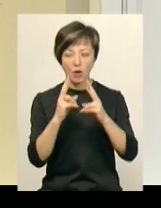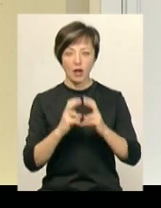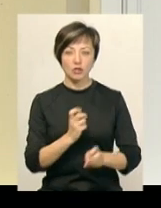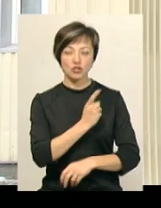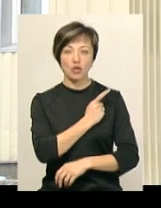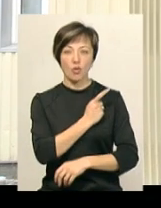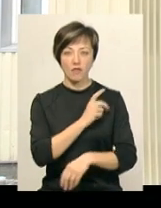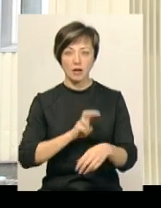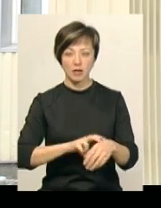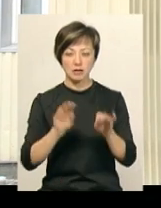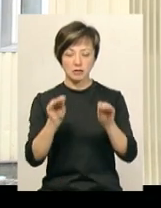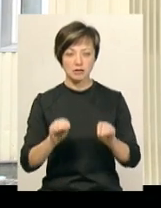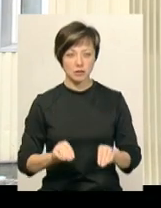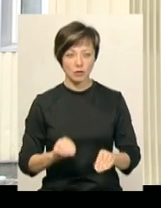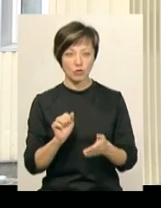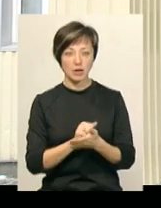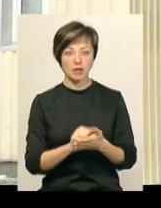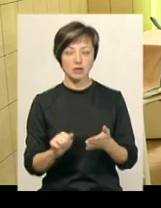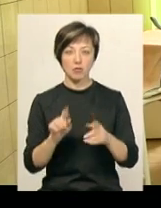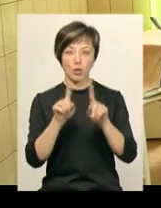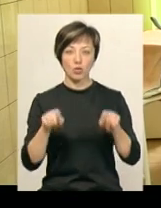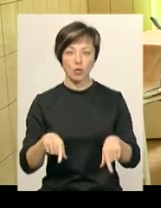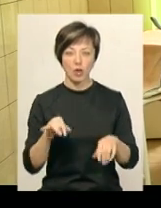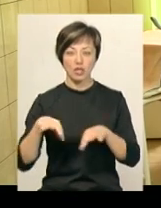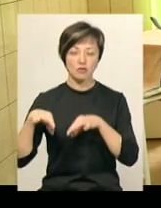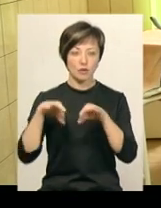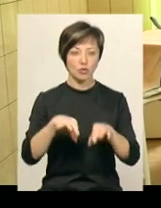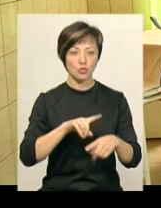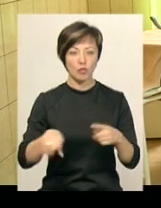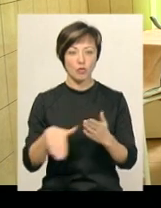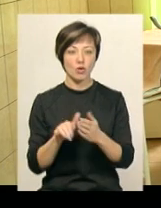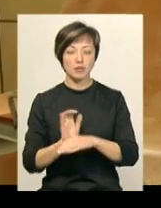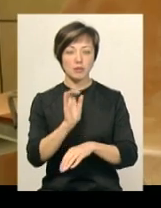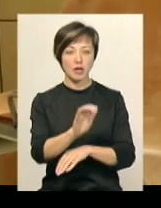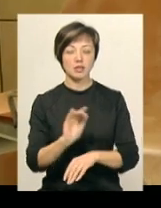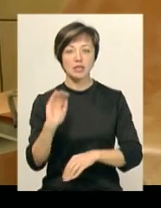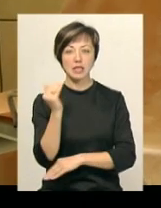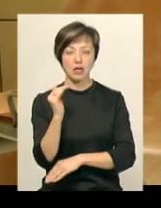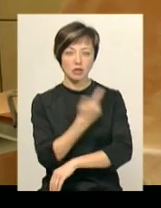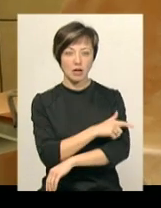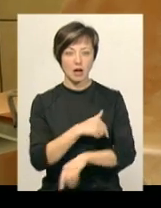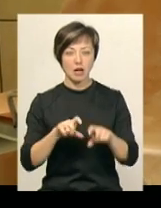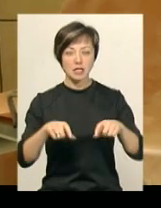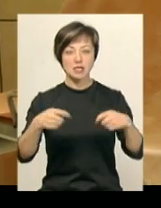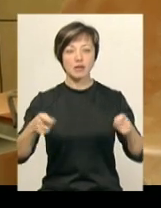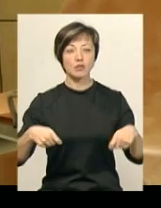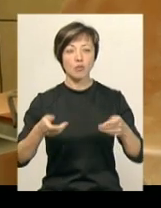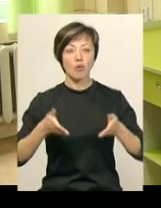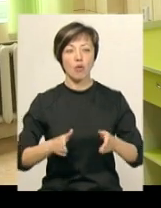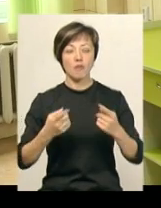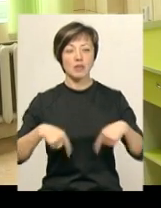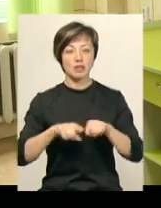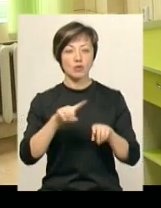черговий педіатр, скласти необхідні акти та протоколи, та каретою швидкої допомоги направити до дитячої лікарні. Завідувачка пологовим